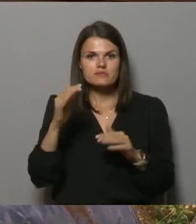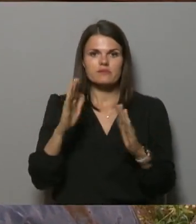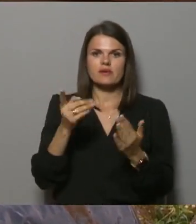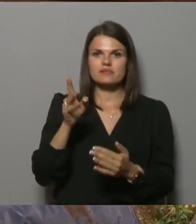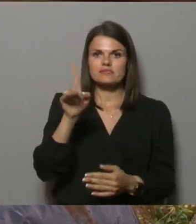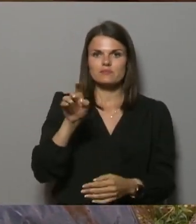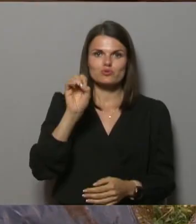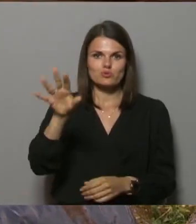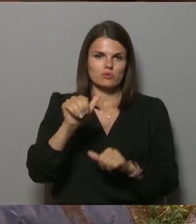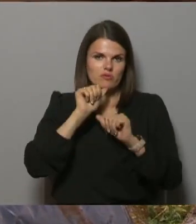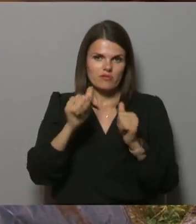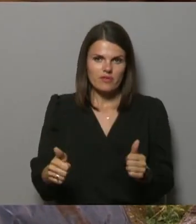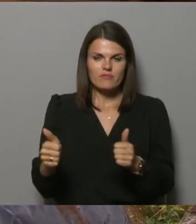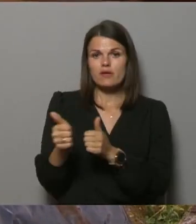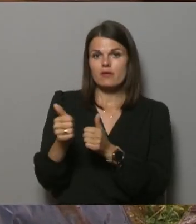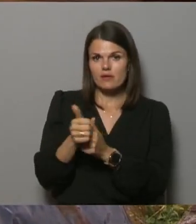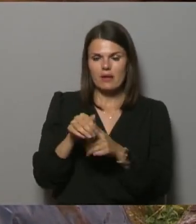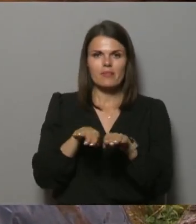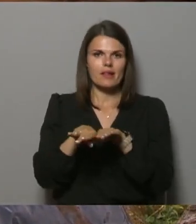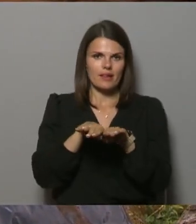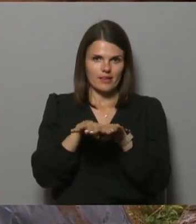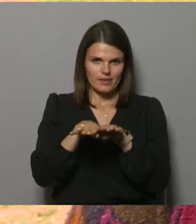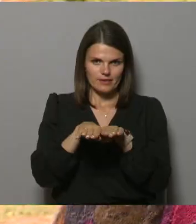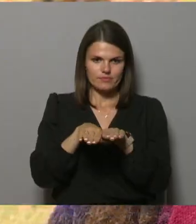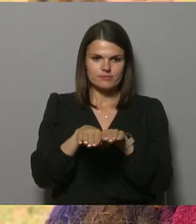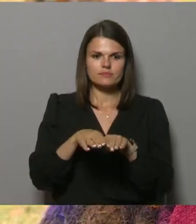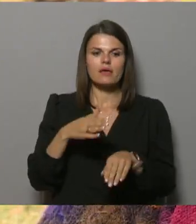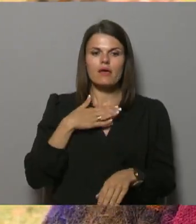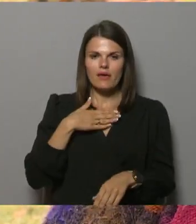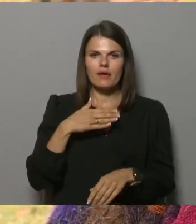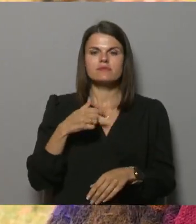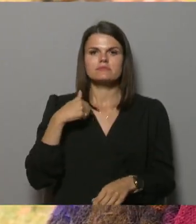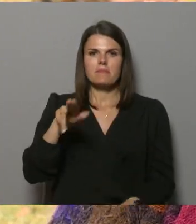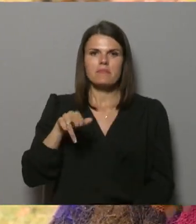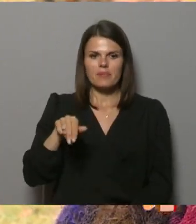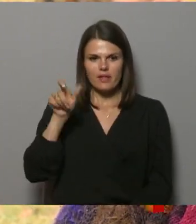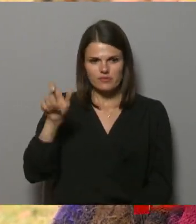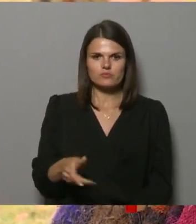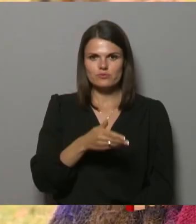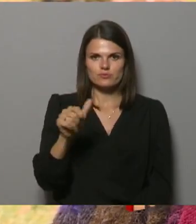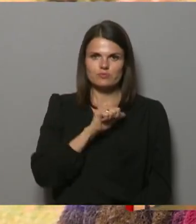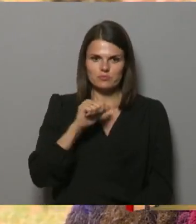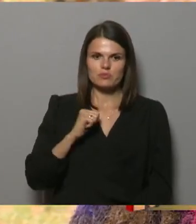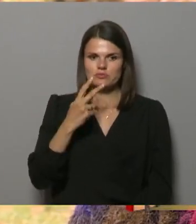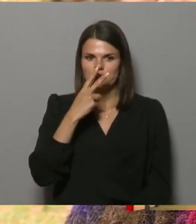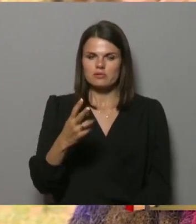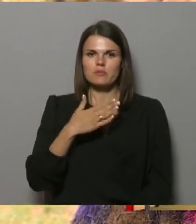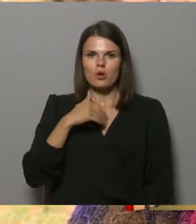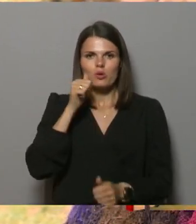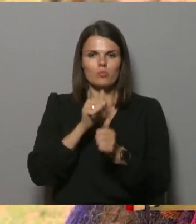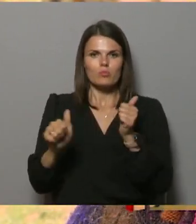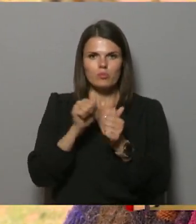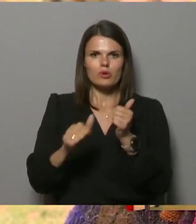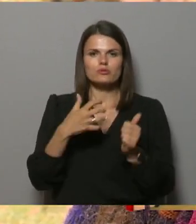nevienam nevar. Kaimiņiem ir līdzīga situācija. Es esmu pensionāri, jūs pats redzat, kā ir. Man ir bieži